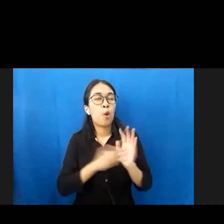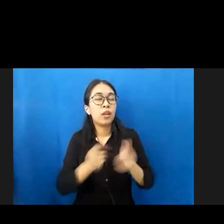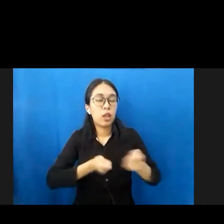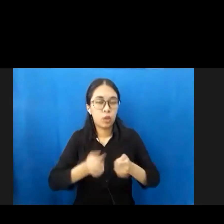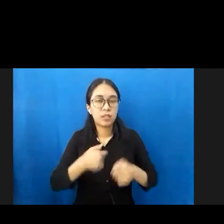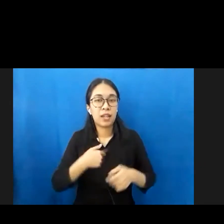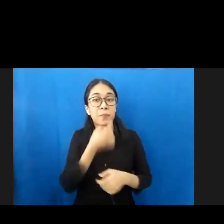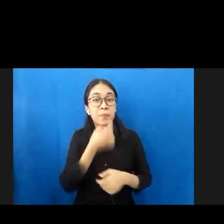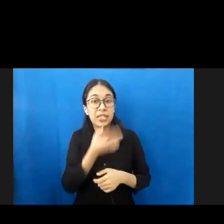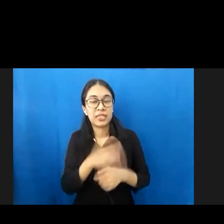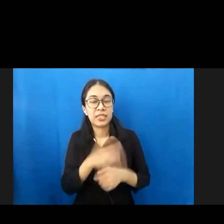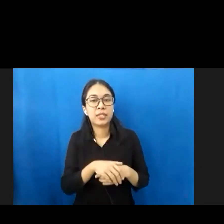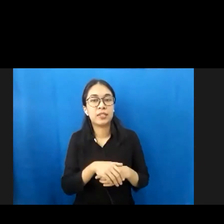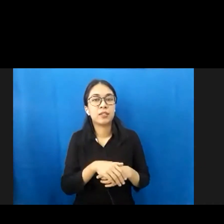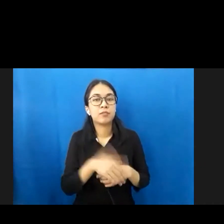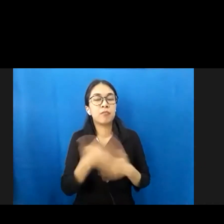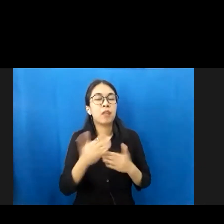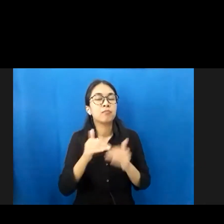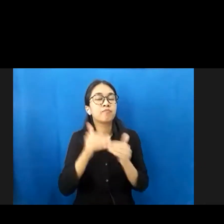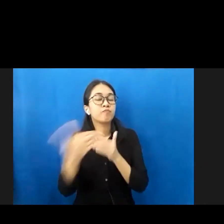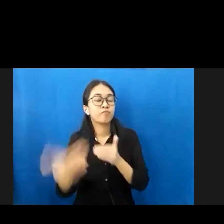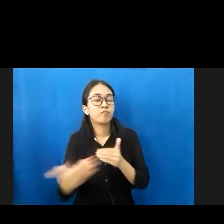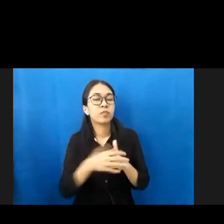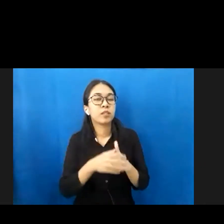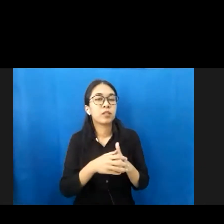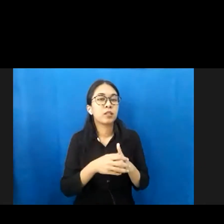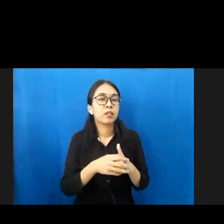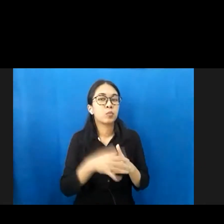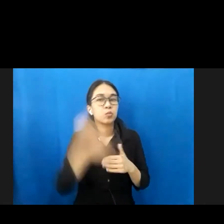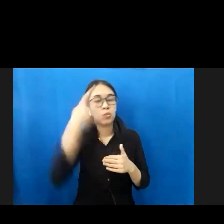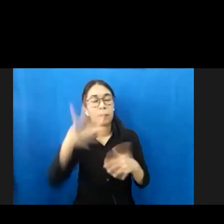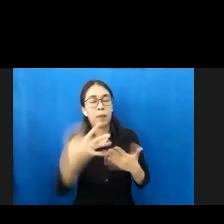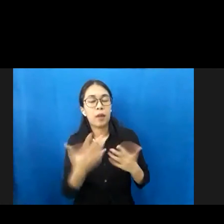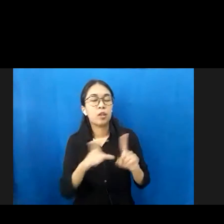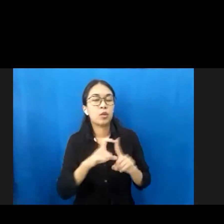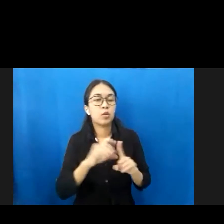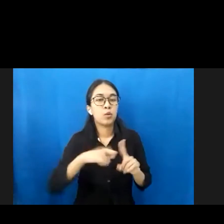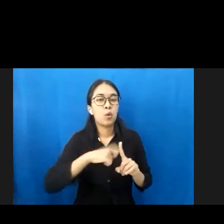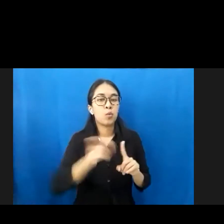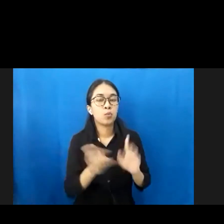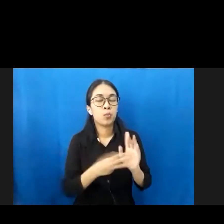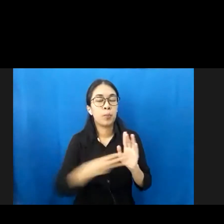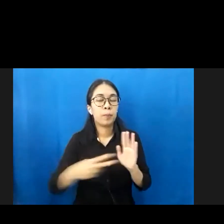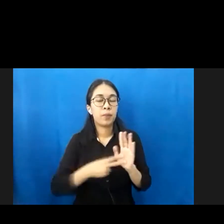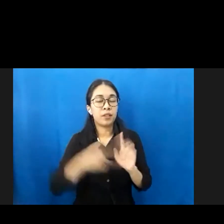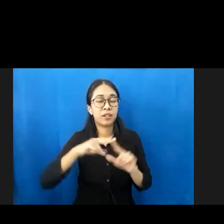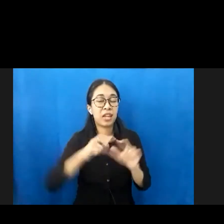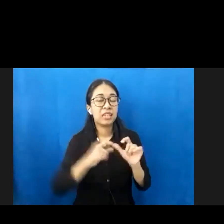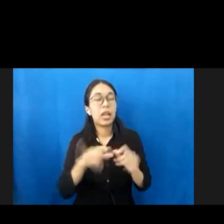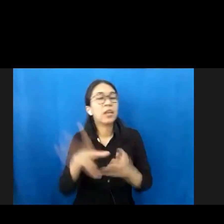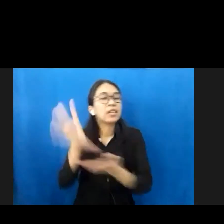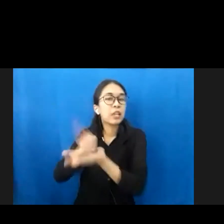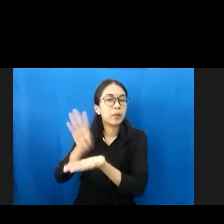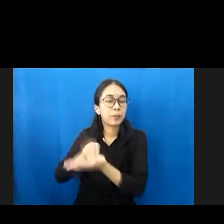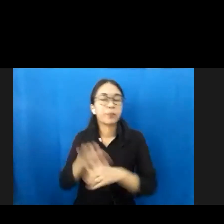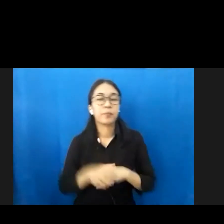untuk merekod jalannya kegiatan untuk kepentingan dokumentasi. Di tahun 2021, Kementerian